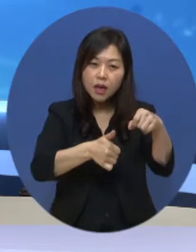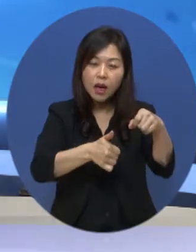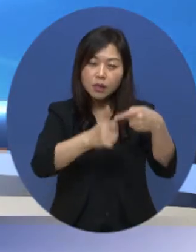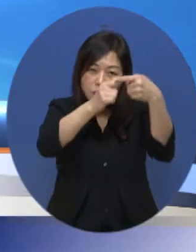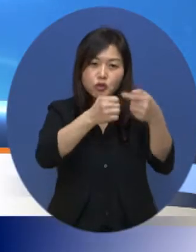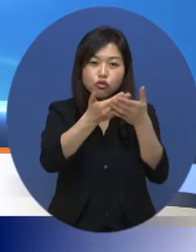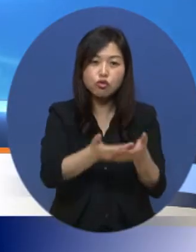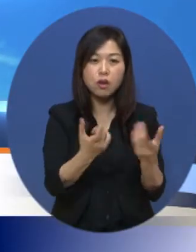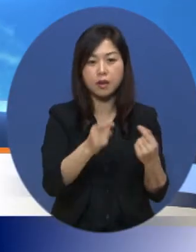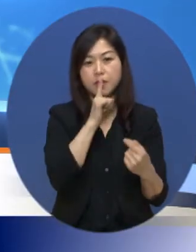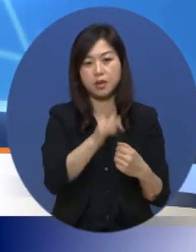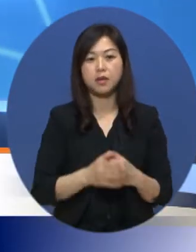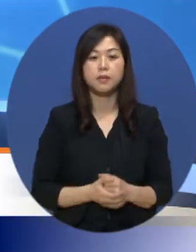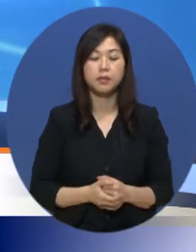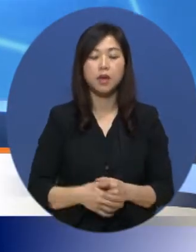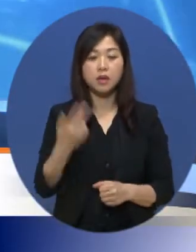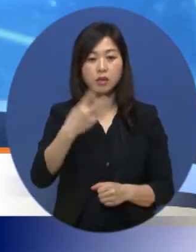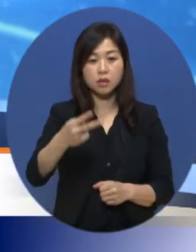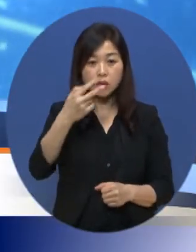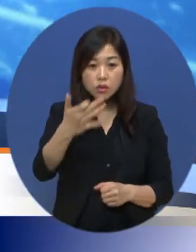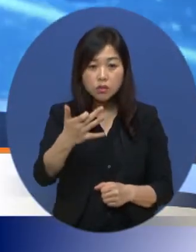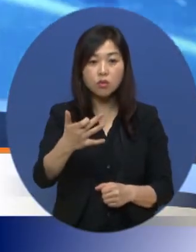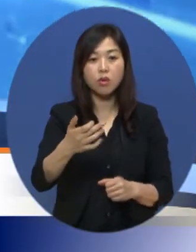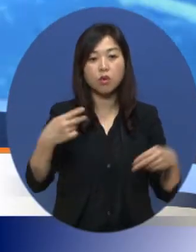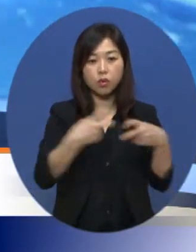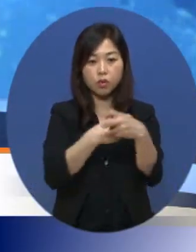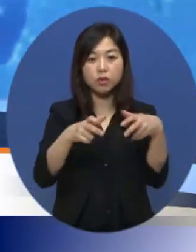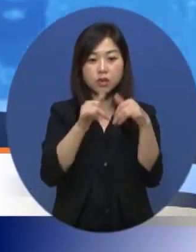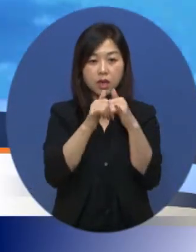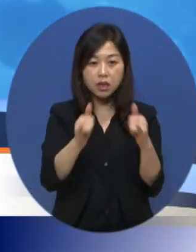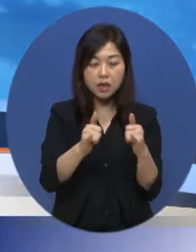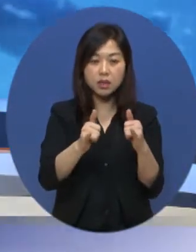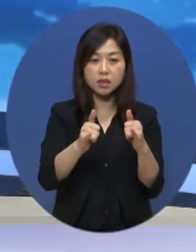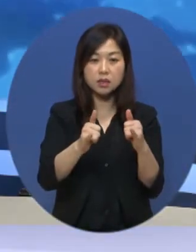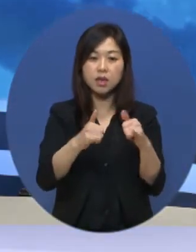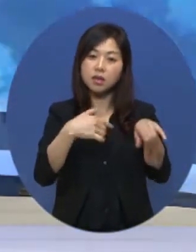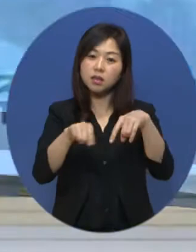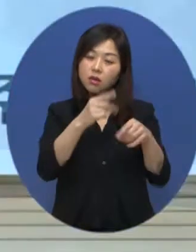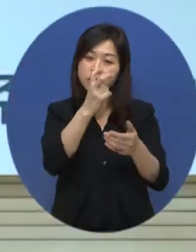2019 교통장애인 정책 포럼이 열렸습니다.